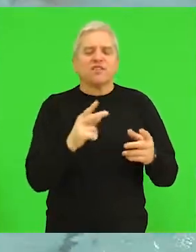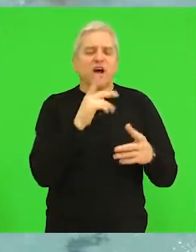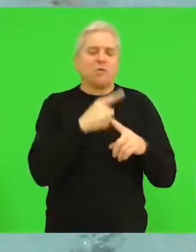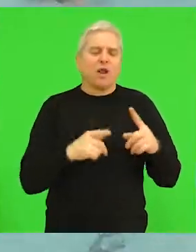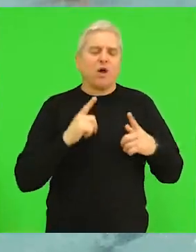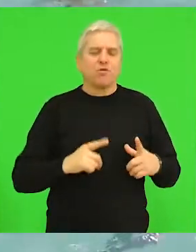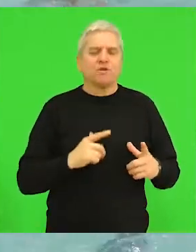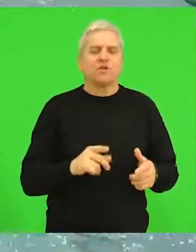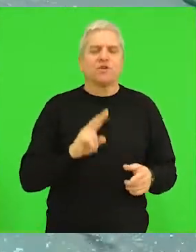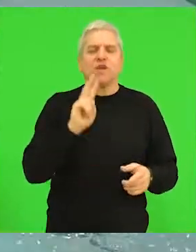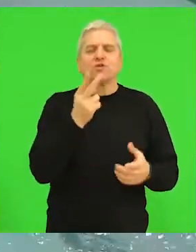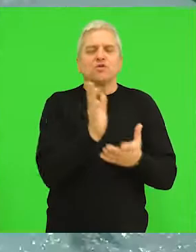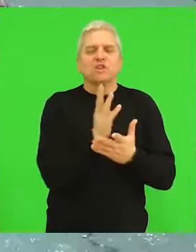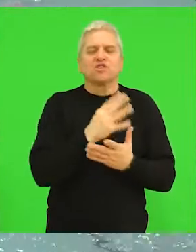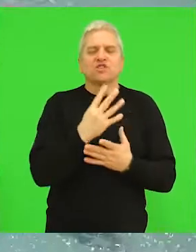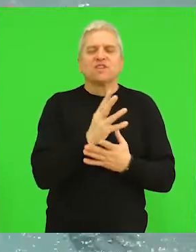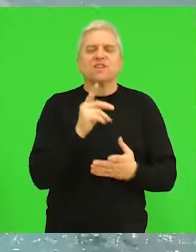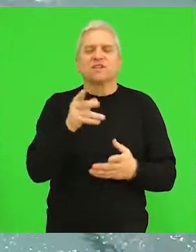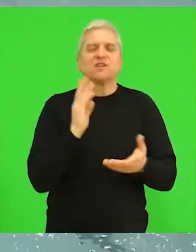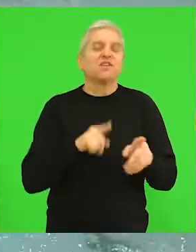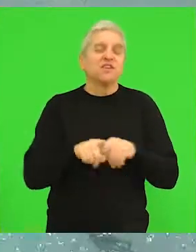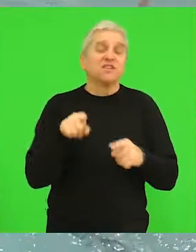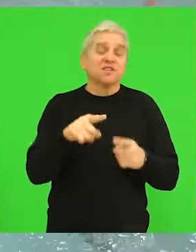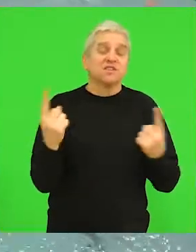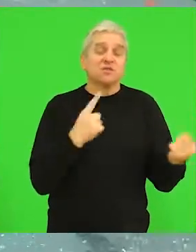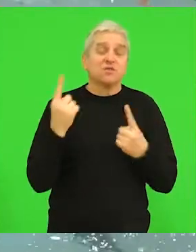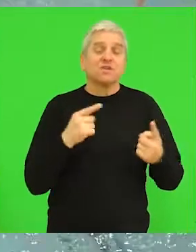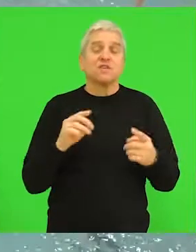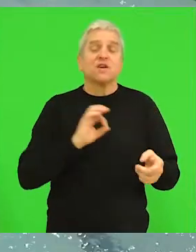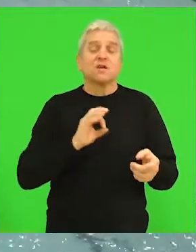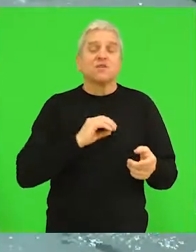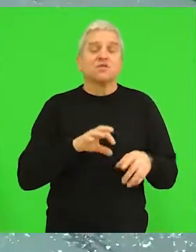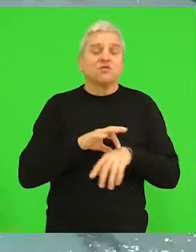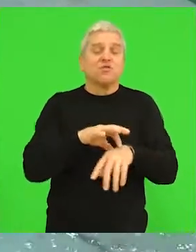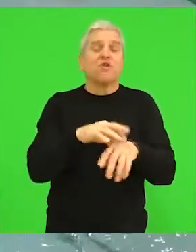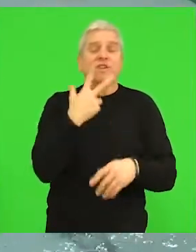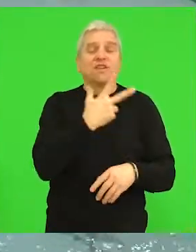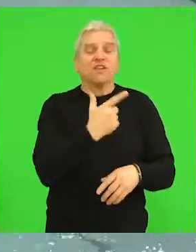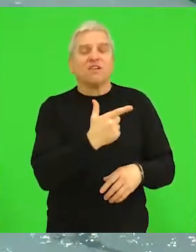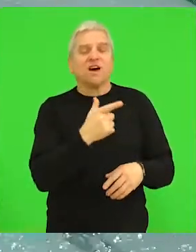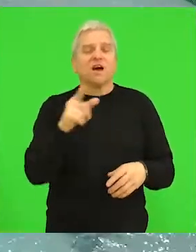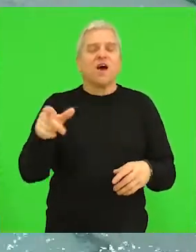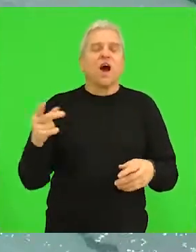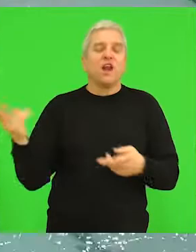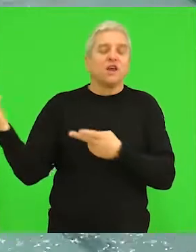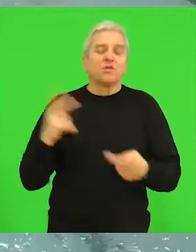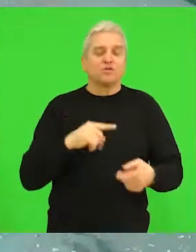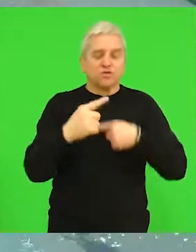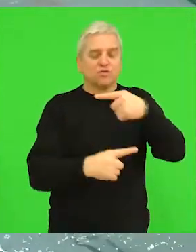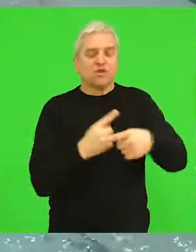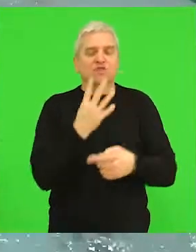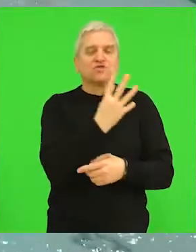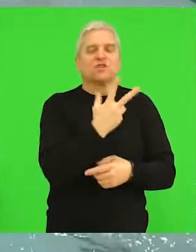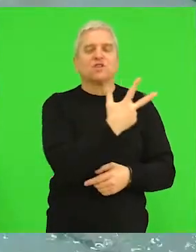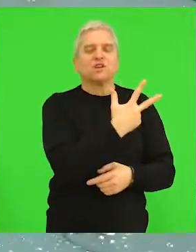sa nerešnim rezultatom. Druga četvrtina meča i slična situacija do duše Bečejci su poveli sa 3-2 ali su gosti okrenuli